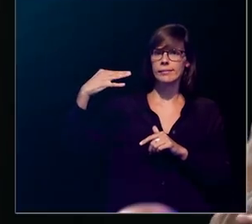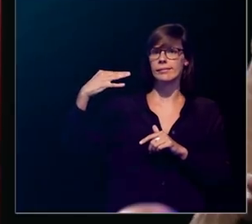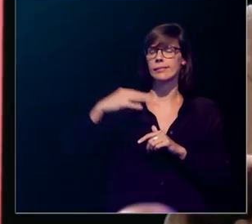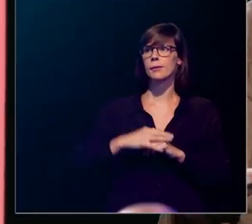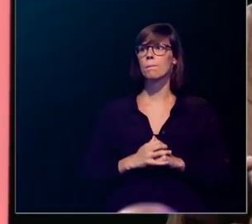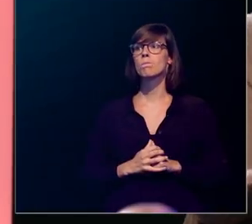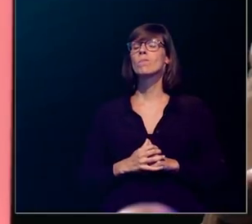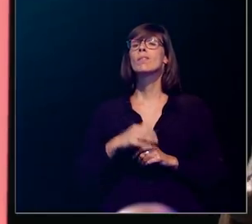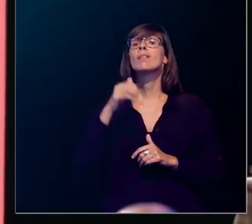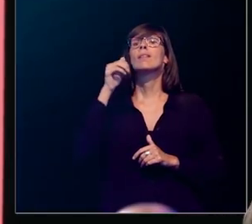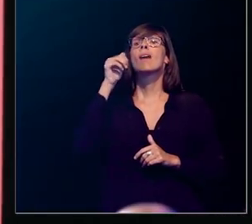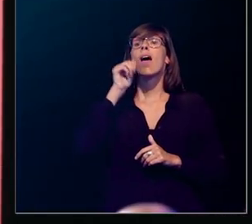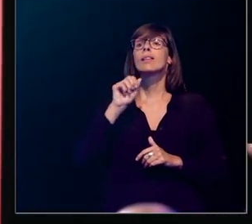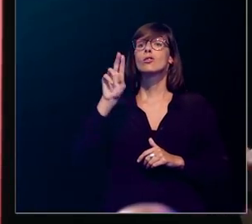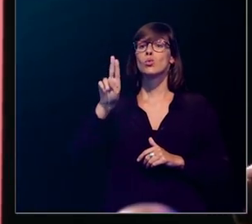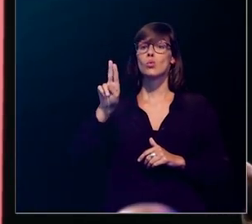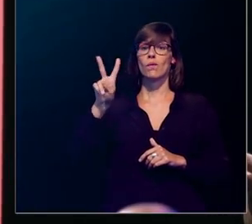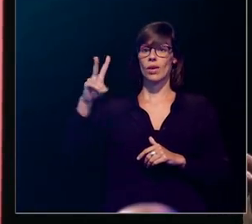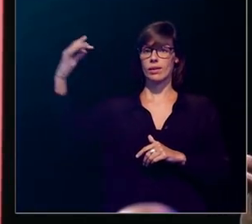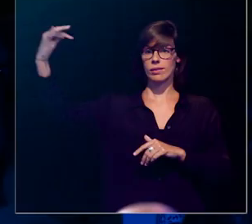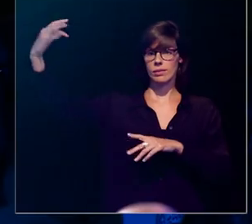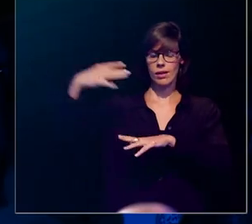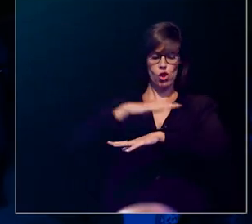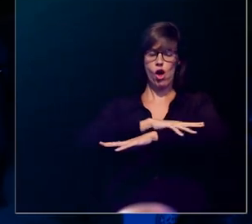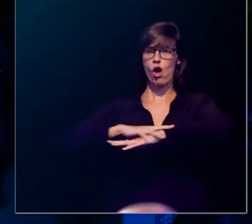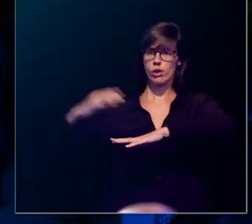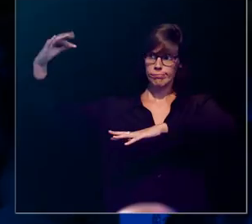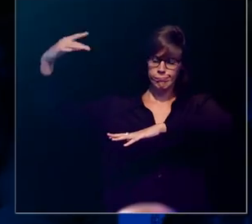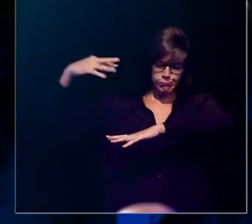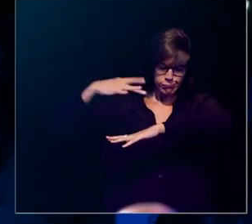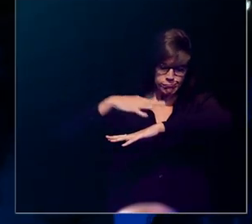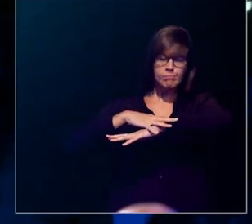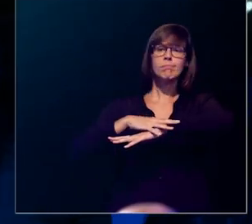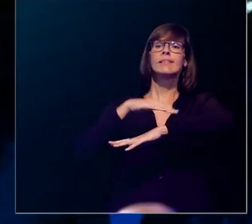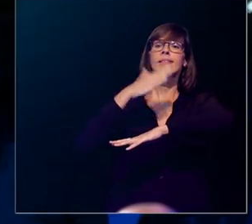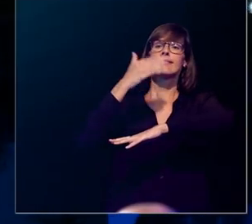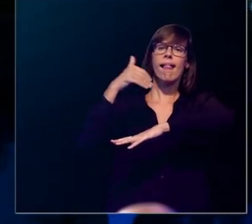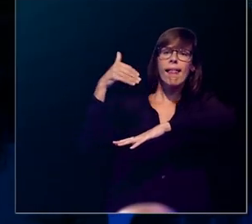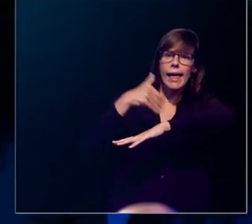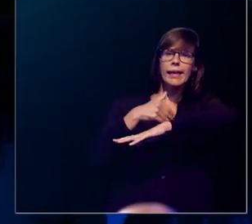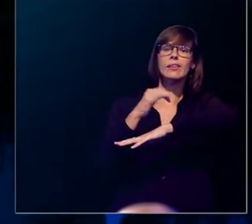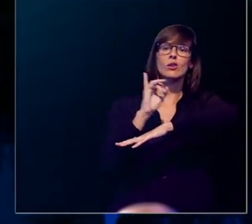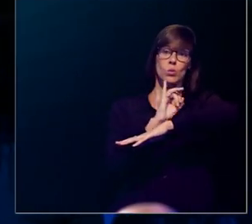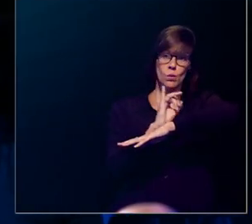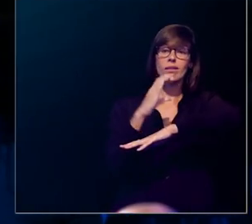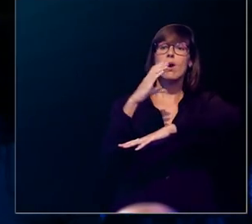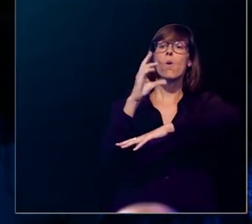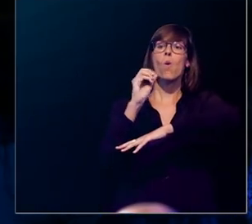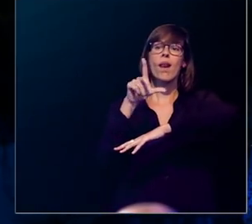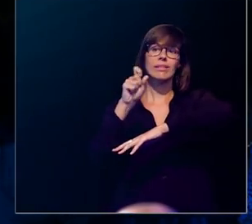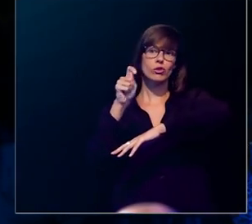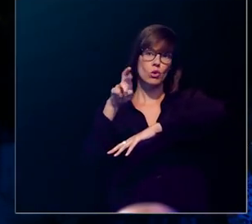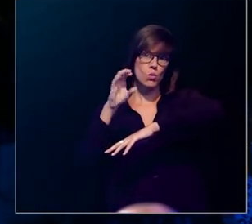zonnestralen, wanneer UV-stralen op onze huid vallen, dan gaan ze daar een ring van 7-dehydrocholesterol